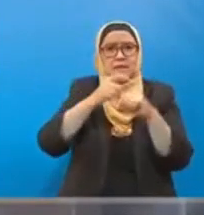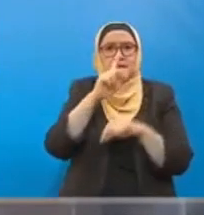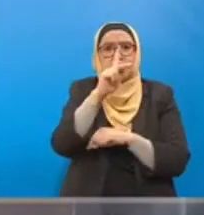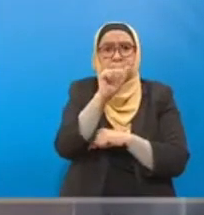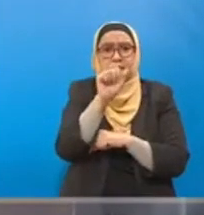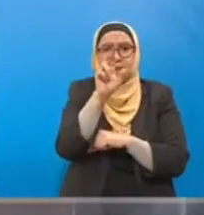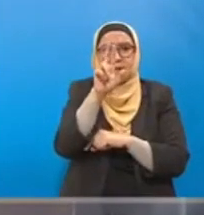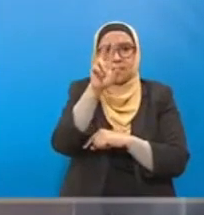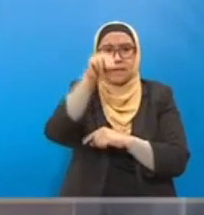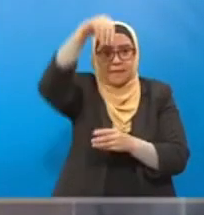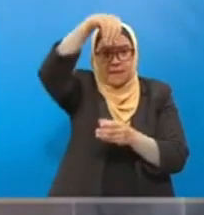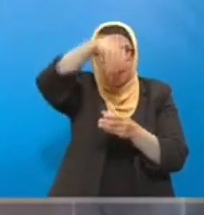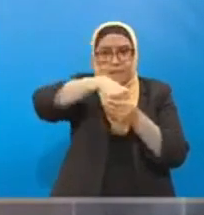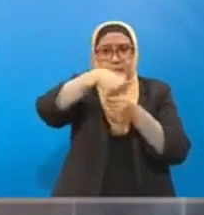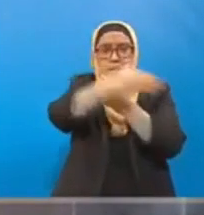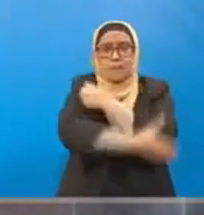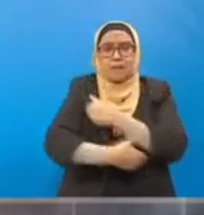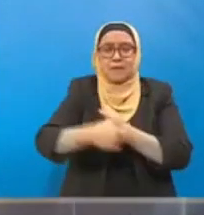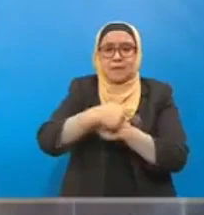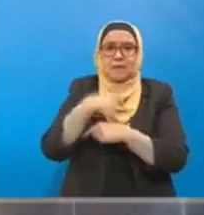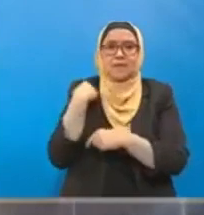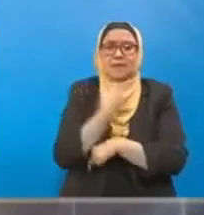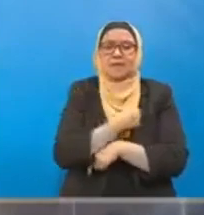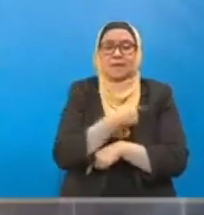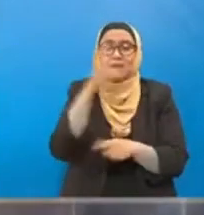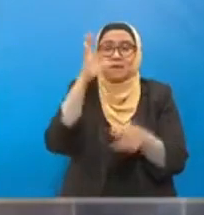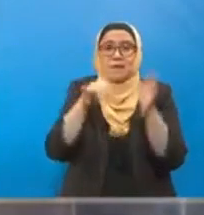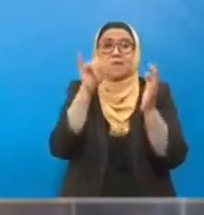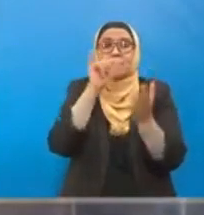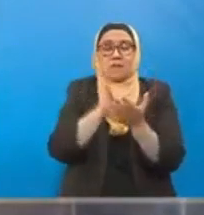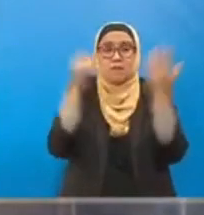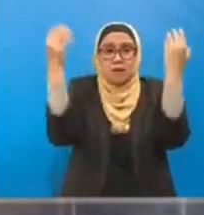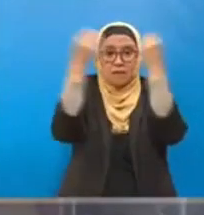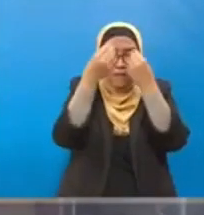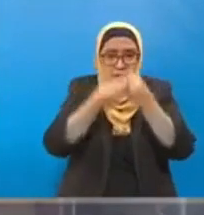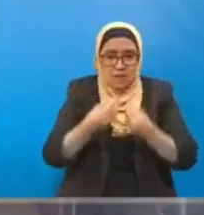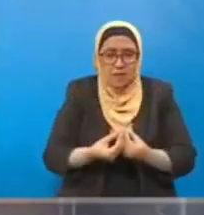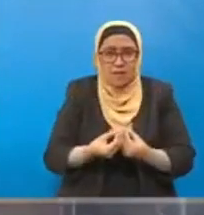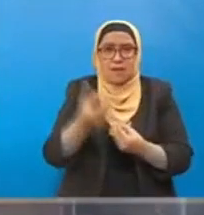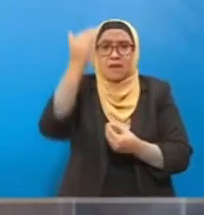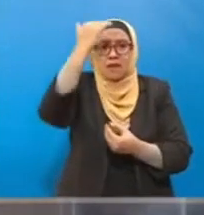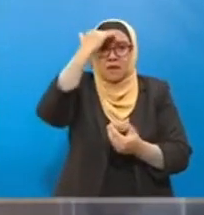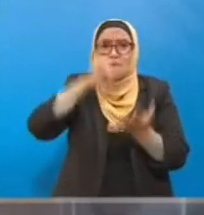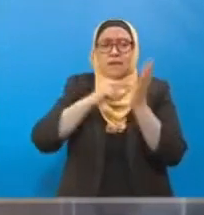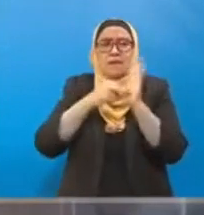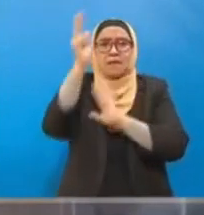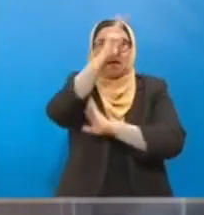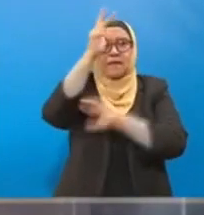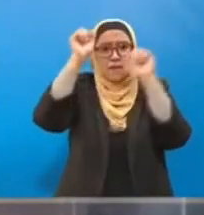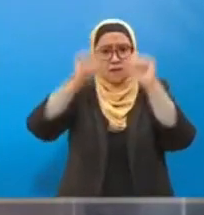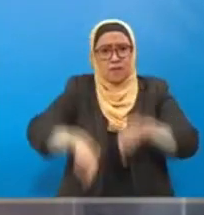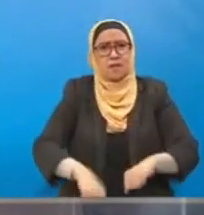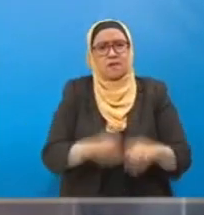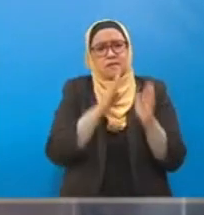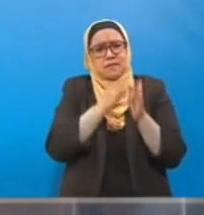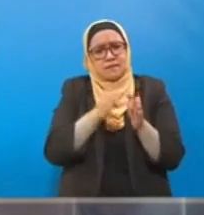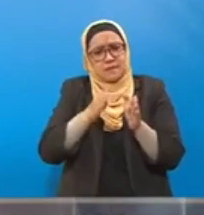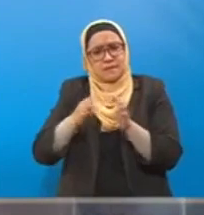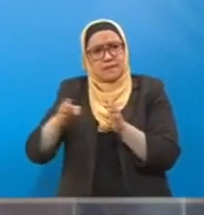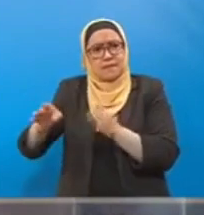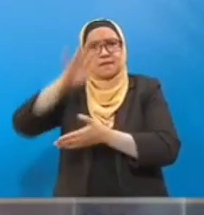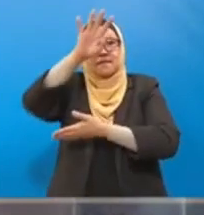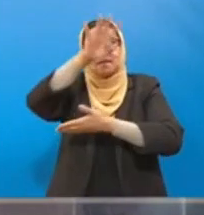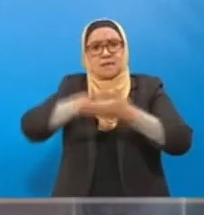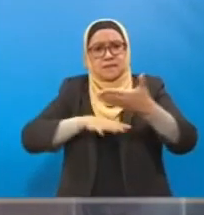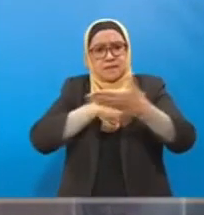dan kalau itu angka yang kita ketahui, maka kerajaan boleh merancang dengan jadual bekala untuk memastikan